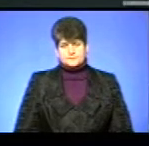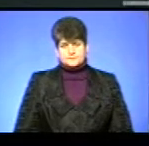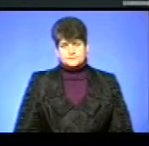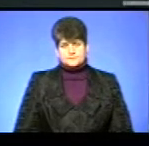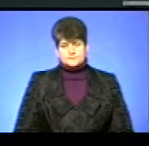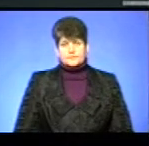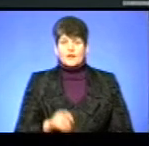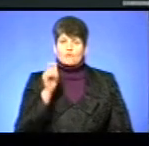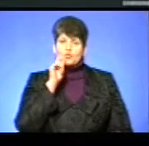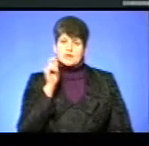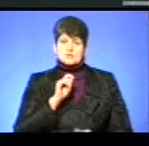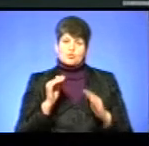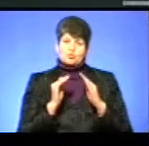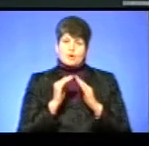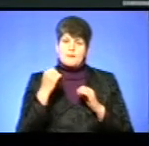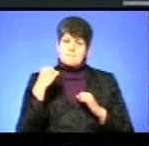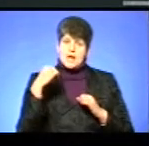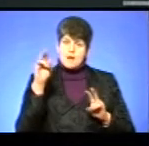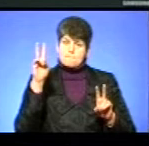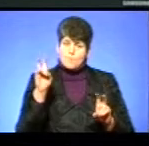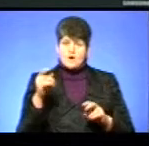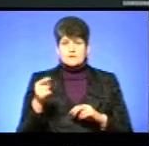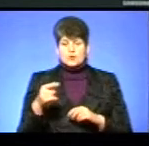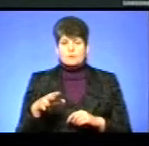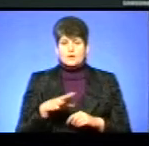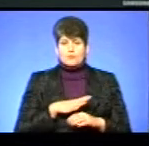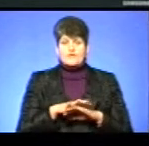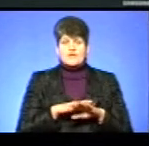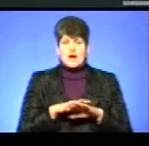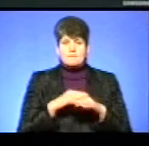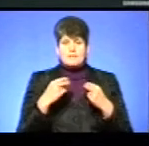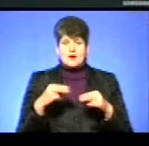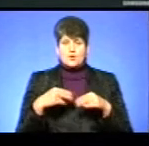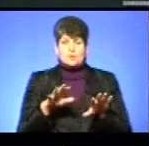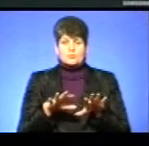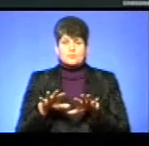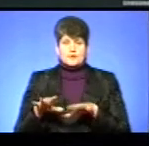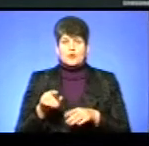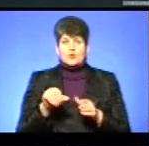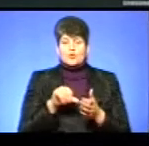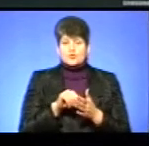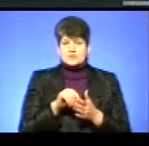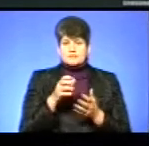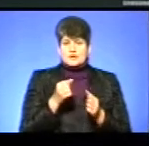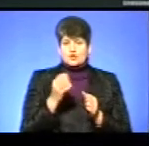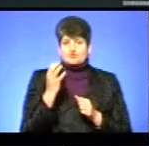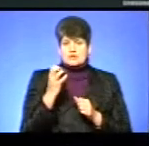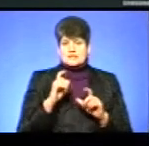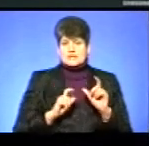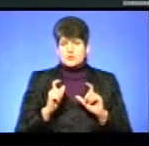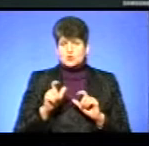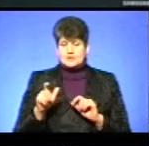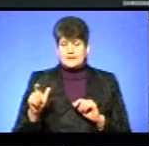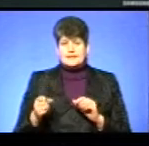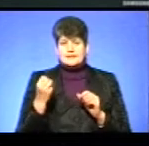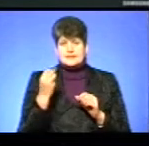В Українському домі «Перемога» у Тернополі відбувся ярмарок вакансій. Участь у ньому взяли 400 студентів і 13